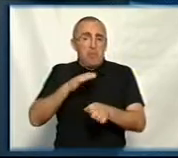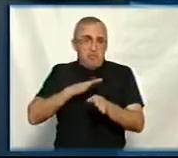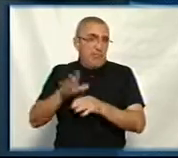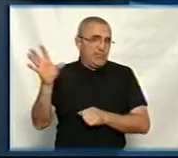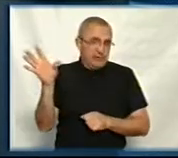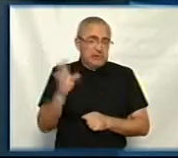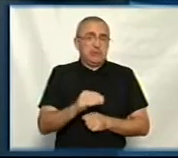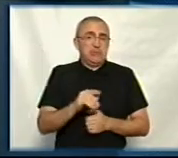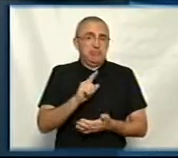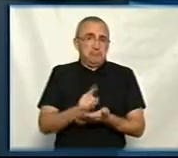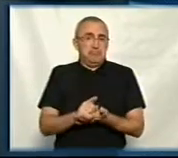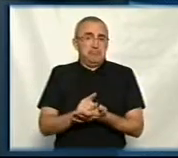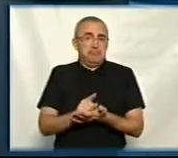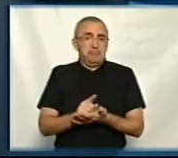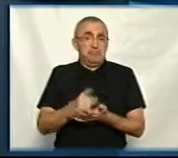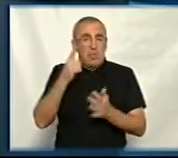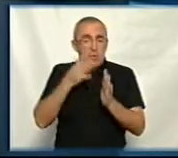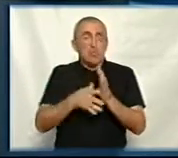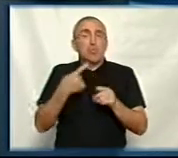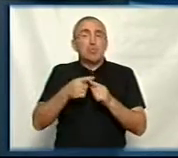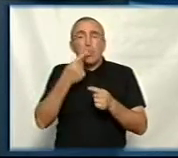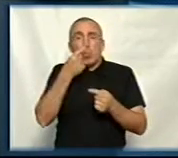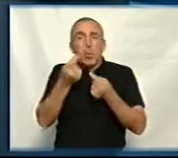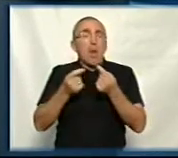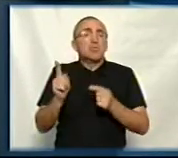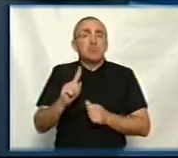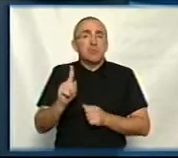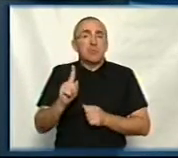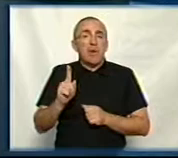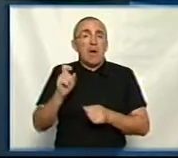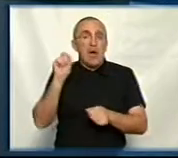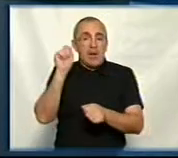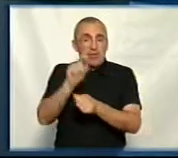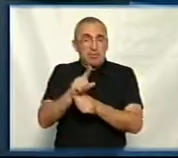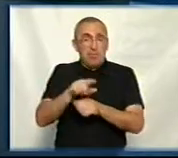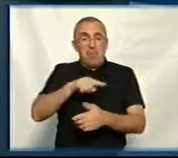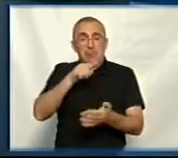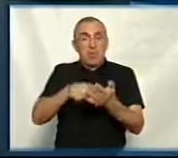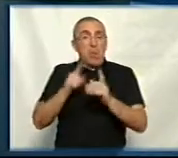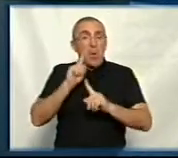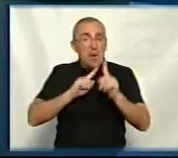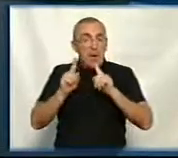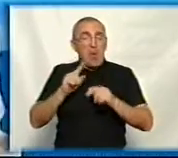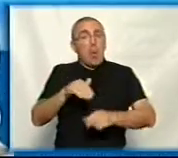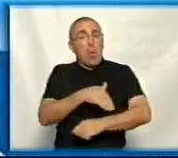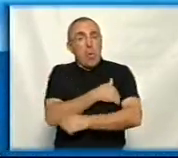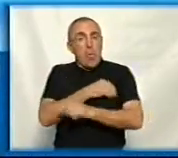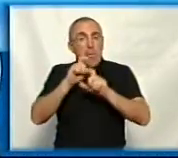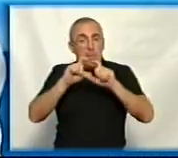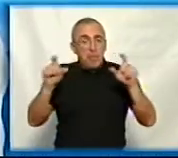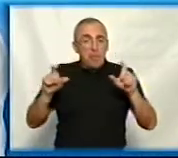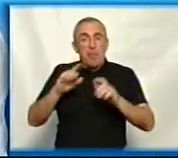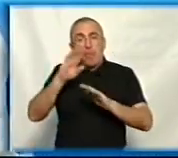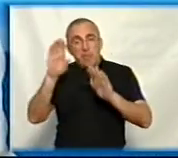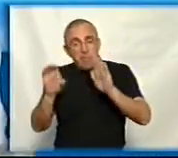всі. Розумієте, тут в чому нюанс? Так, розпорядження міського голови стосується комунальних підприємств, які підпорядковані